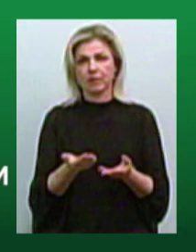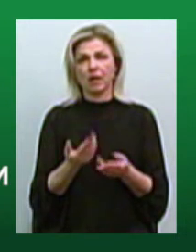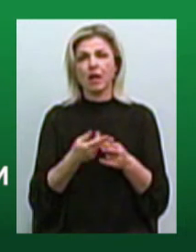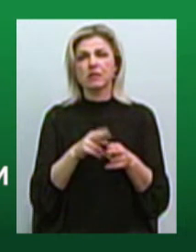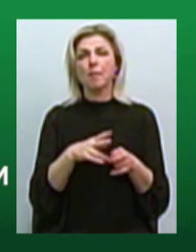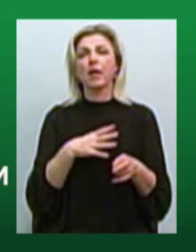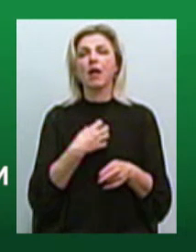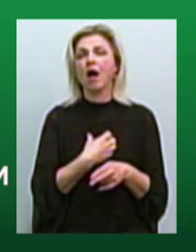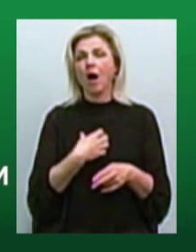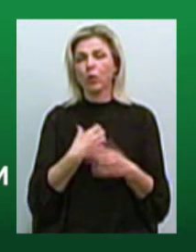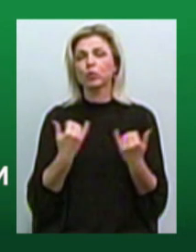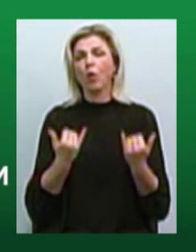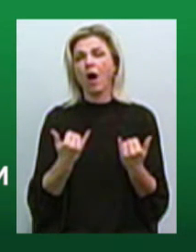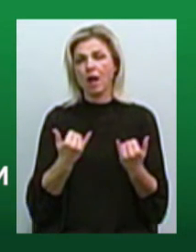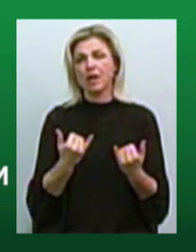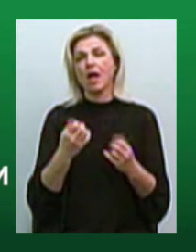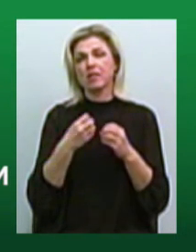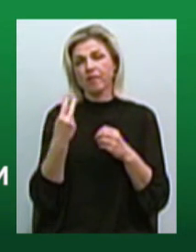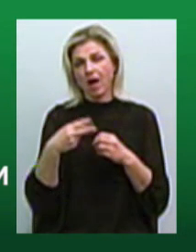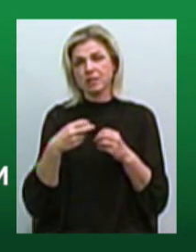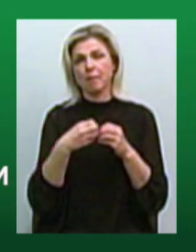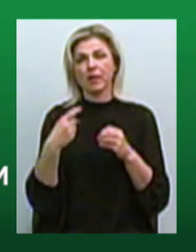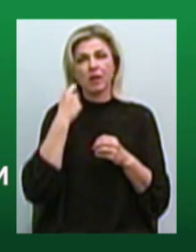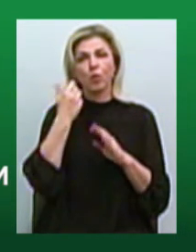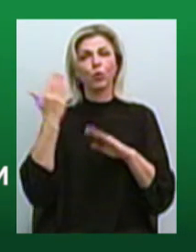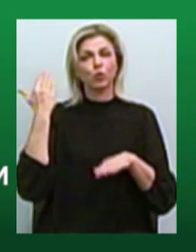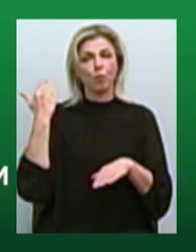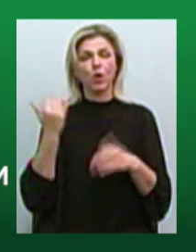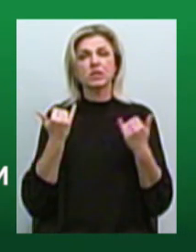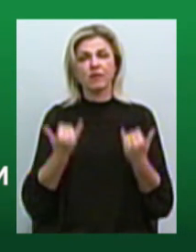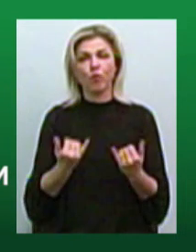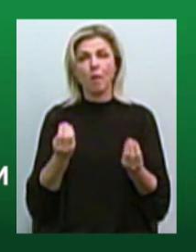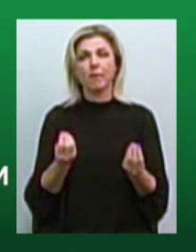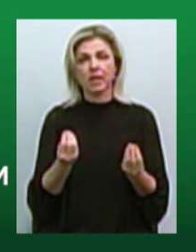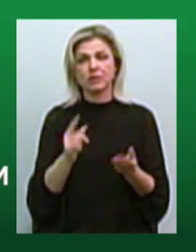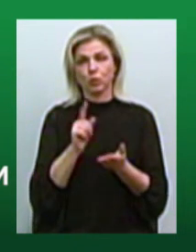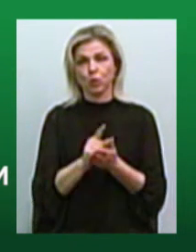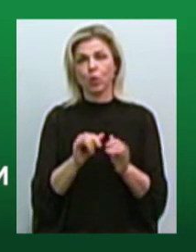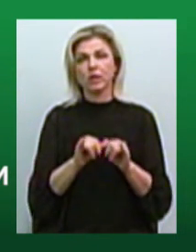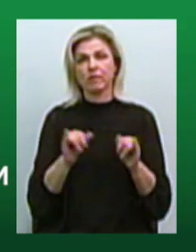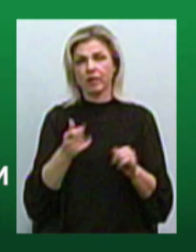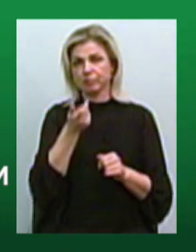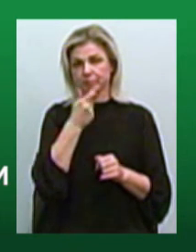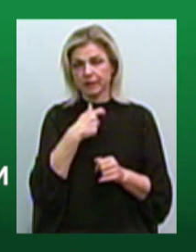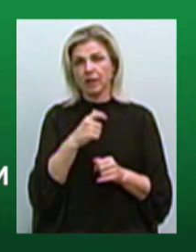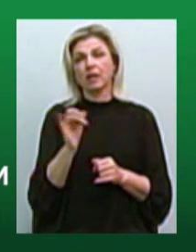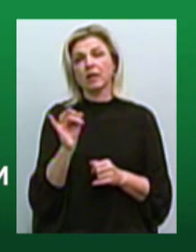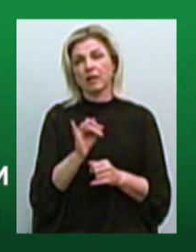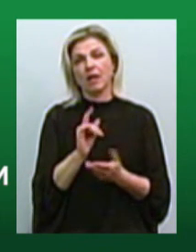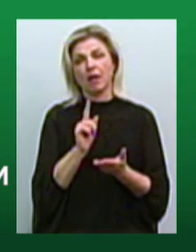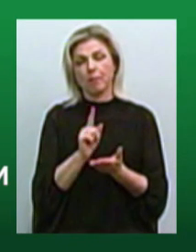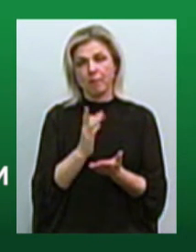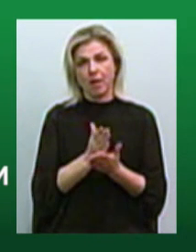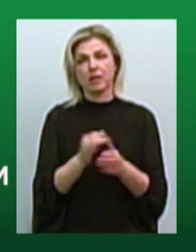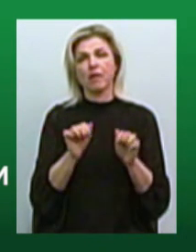актуально 20-15 років тому. Сьогодні бізнес має розвиватися цивілізовано та має